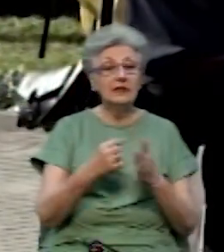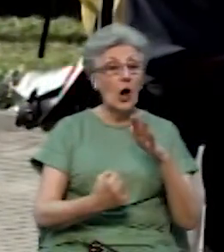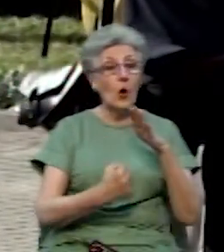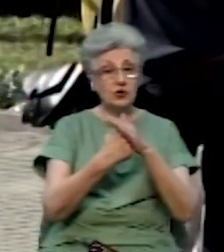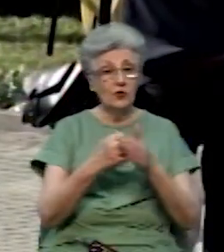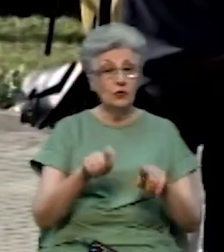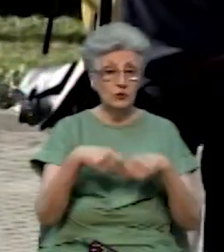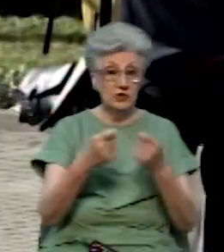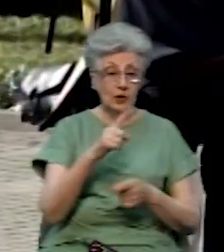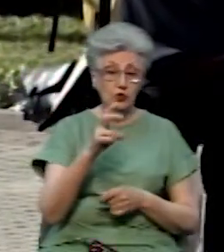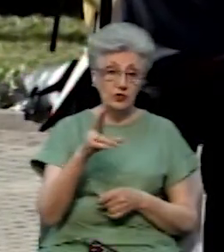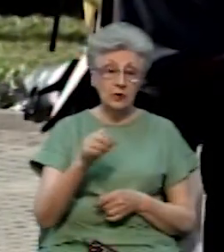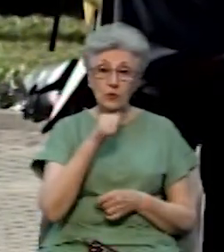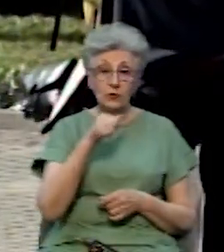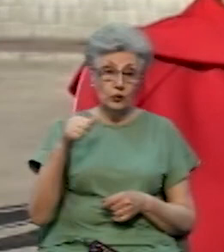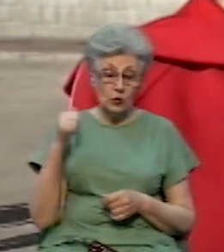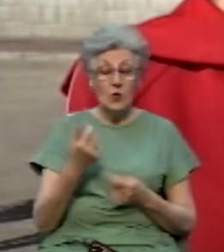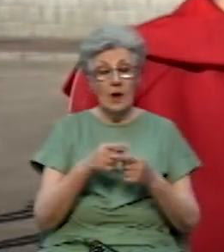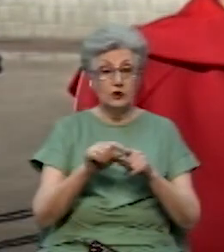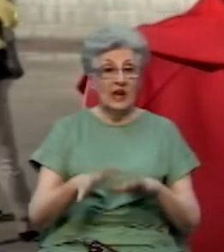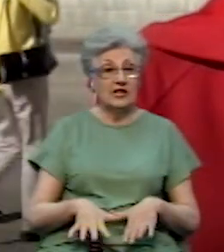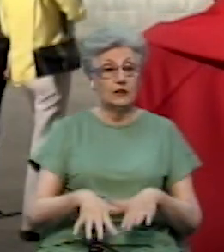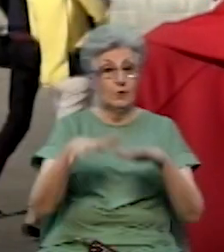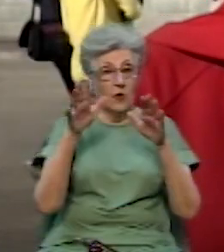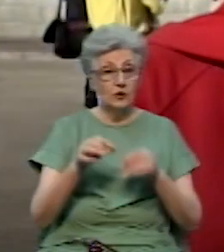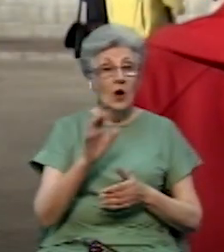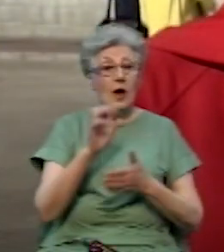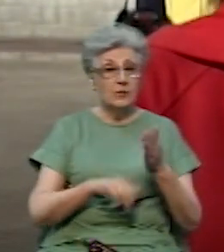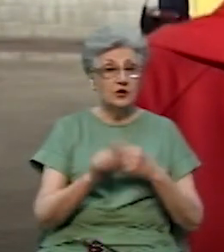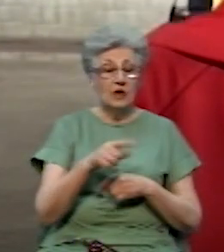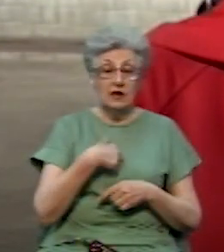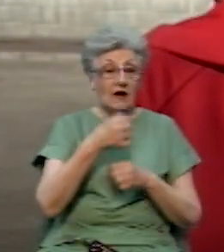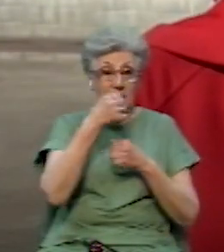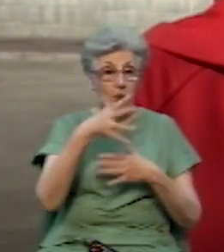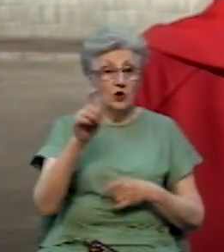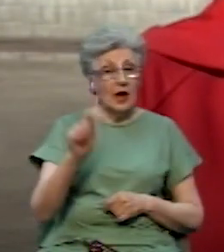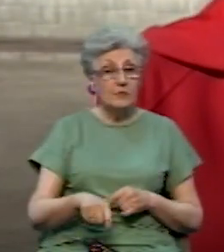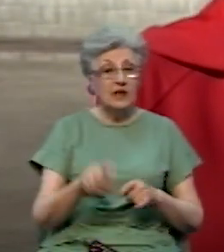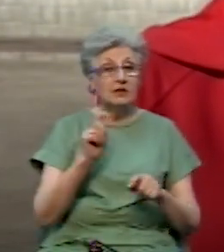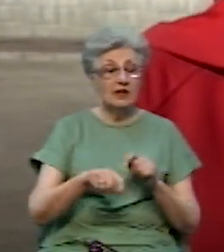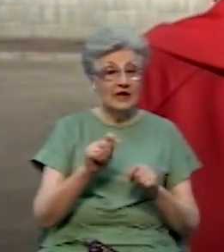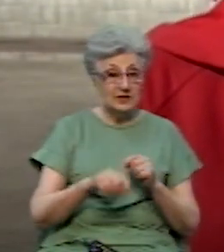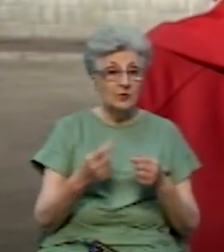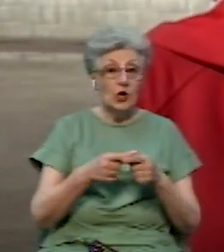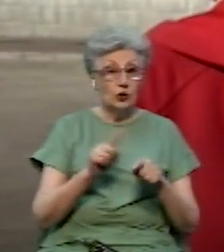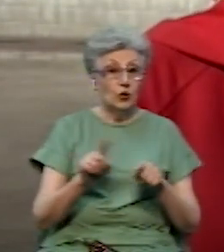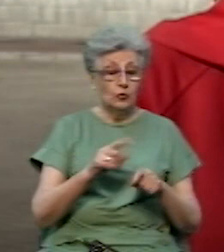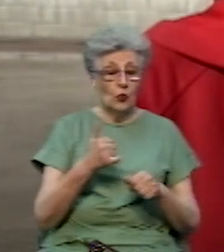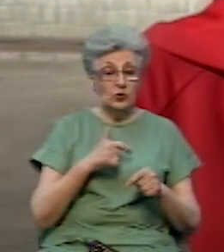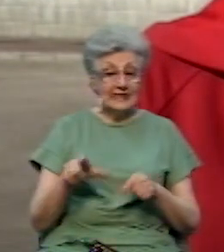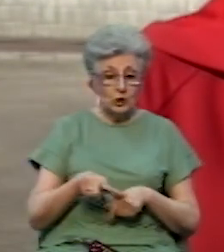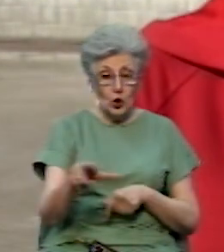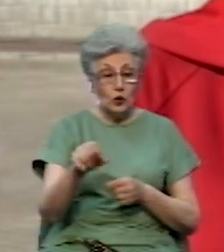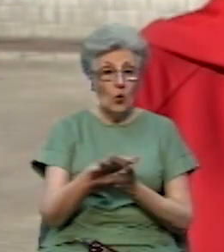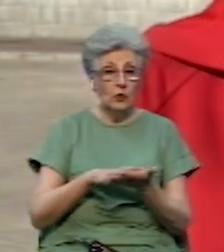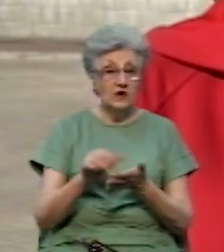дістатись до пункту тестування через паводок. Причина в тому, що я не змогла приїхати на іспити, тому що в мене зміли дороги, я сама